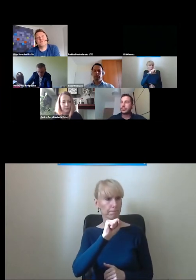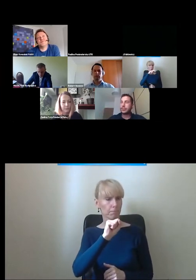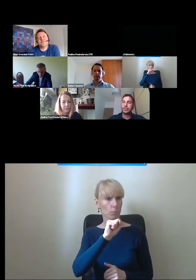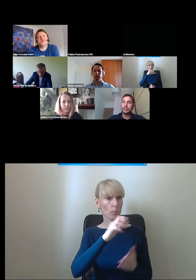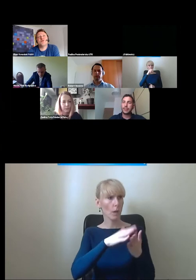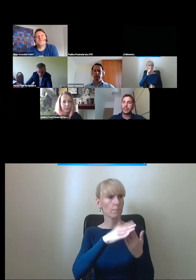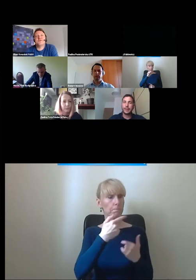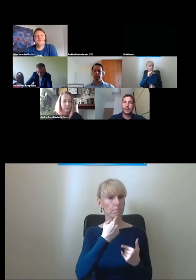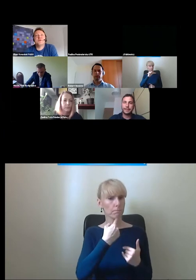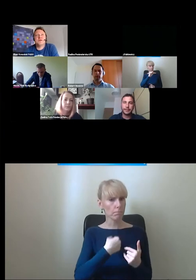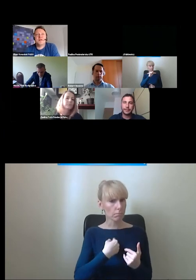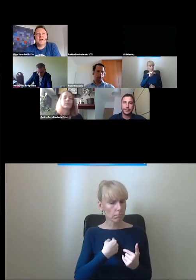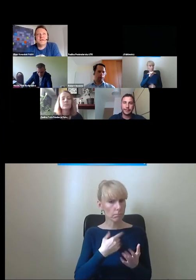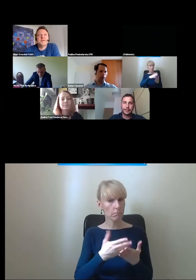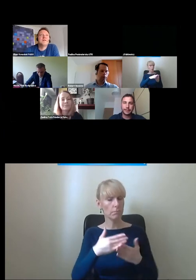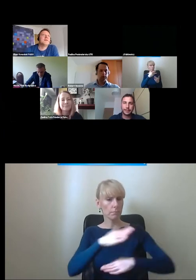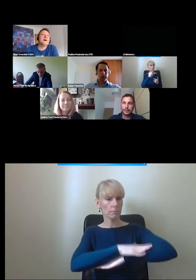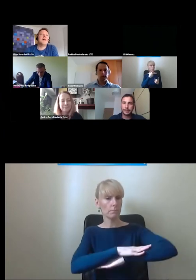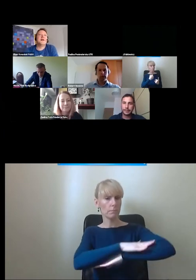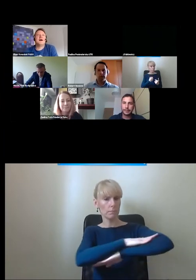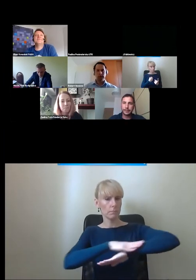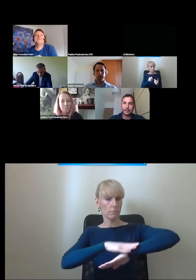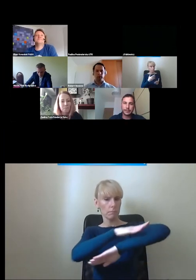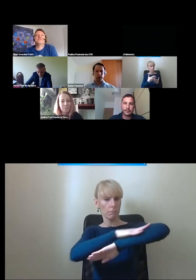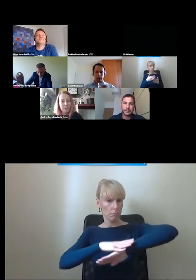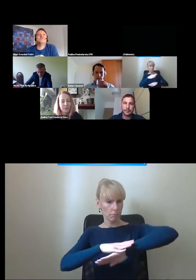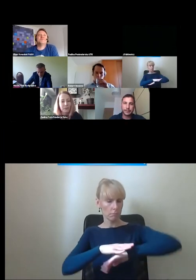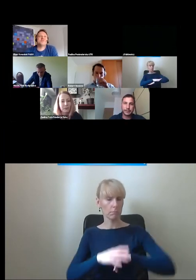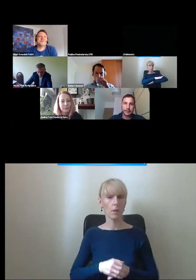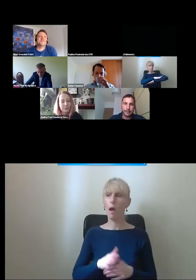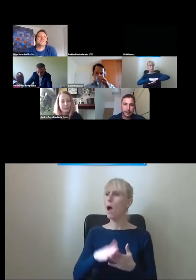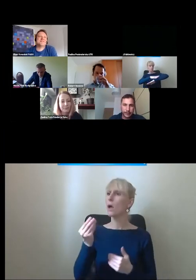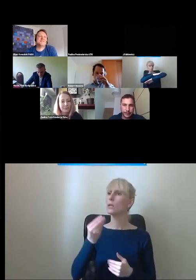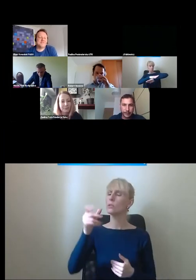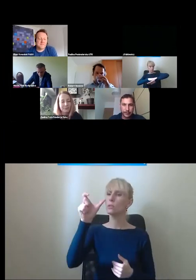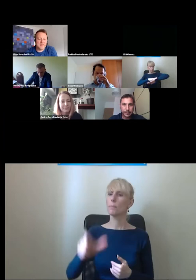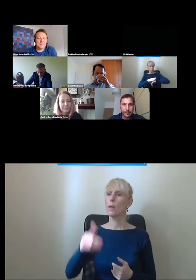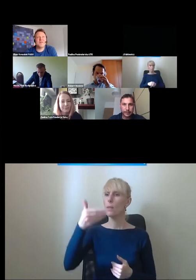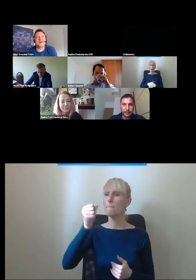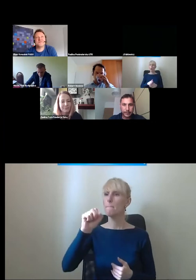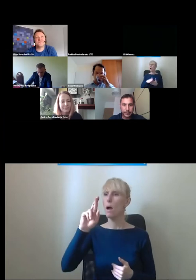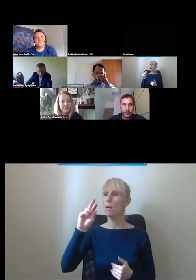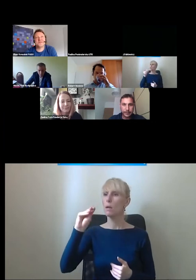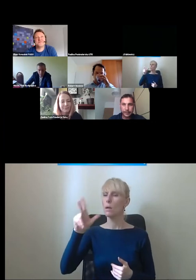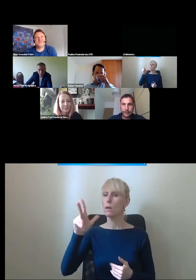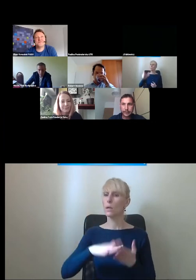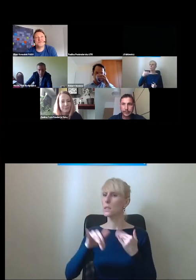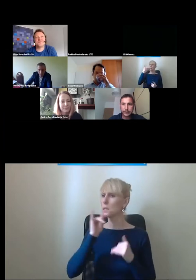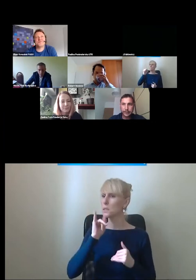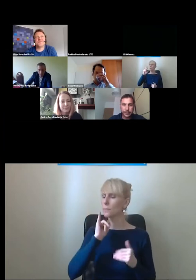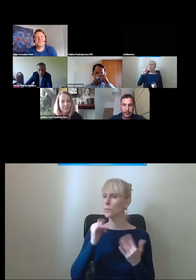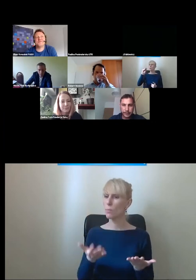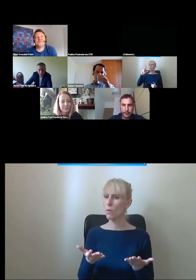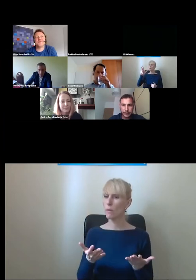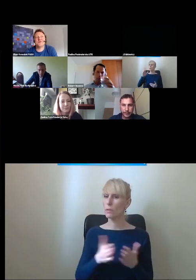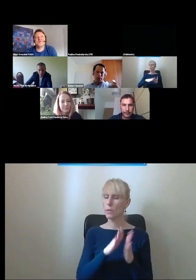coś właśnie o dobrych pochylniach, a w tym czasie poproszę Pana Marka, żeby tam też